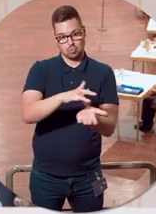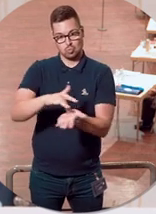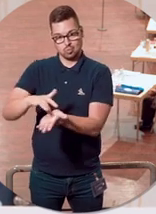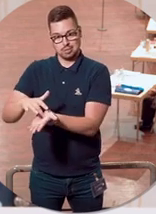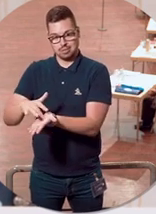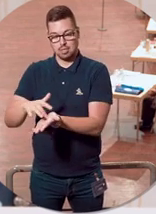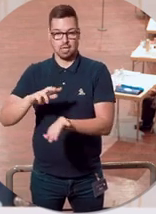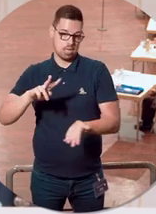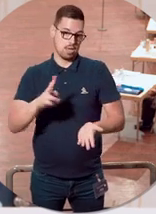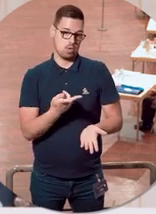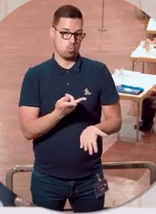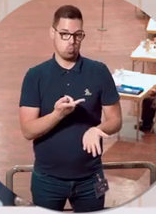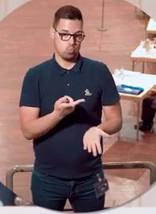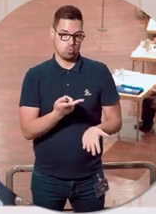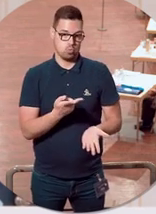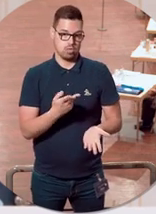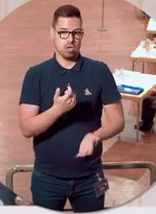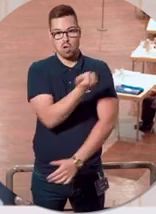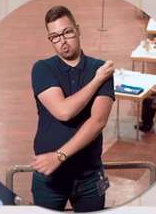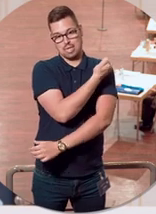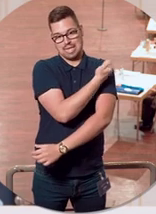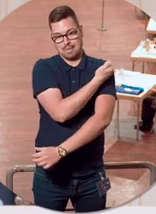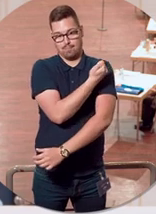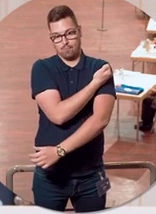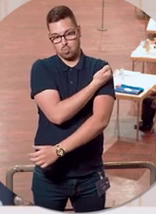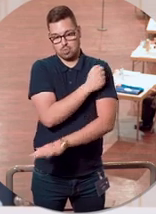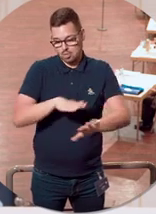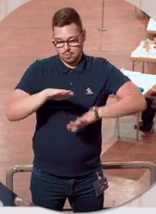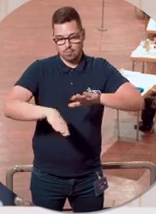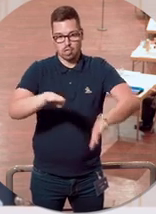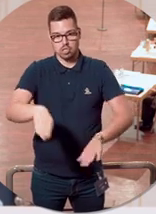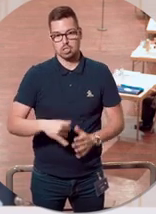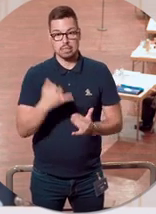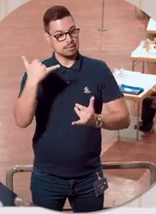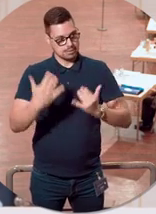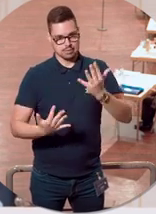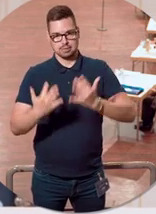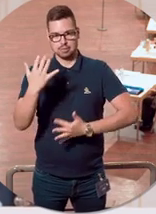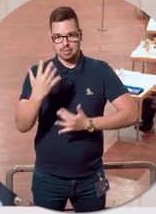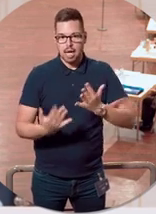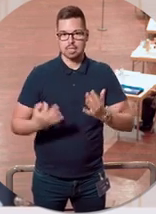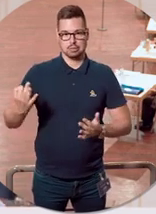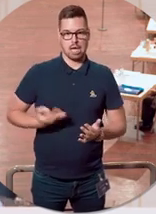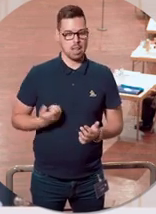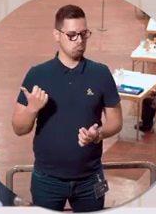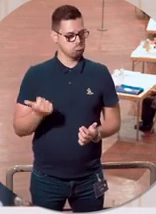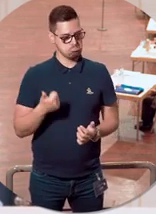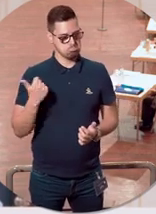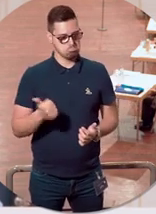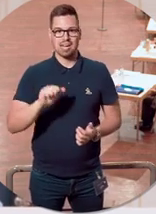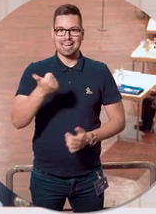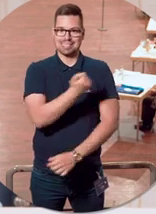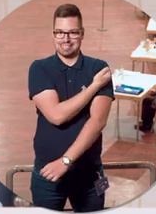nicht zuletzt auch auf unseren Impffortschritten. Und die bisherige Bilanz des Saarlandes, die kann sich dabei durchaus sehen lassen. Bei den